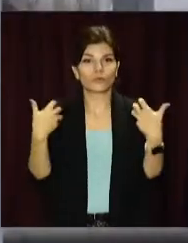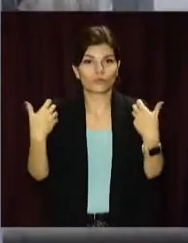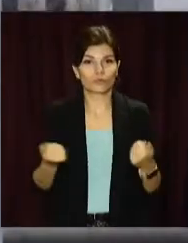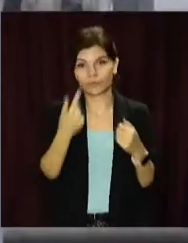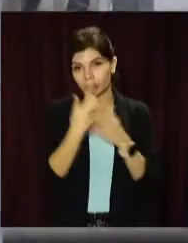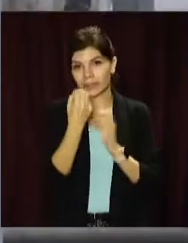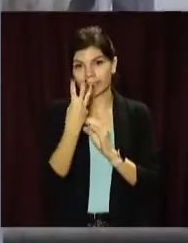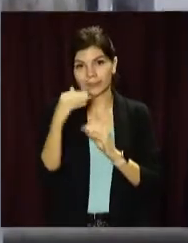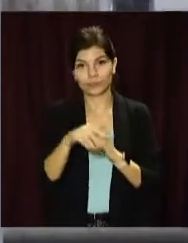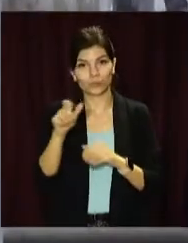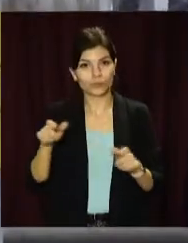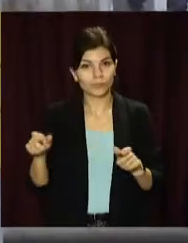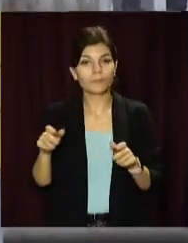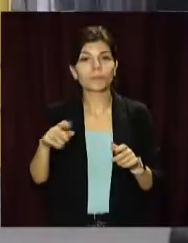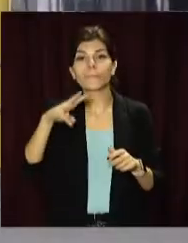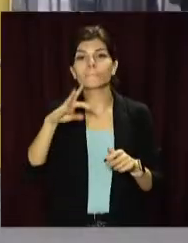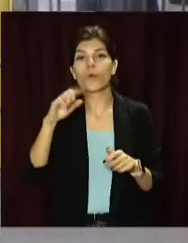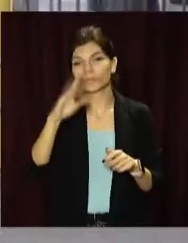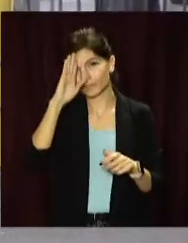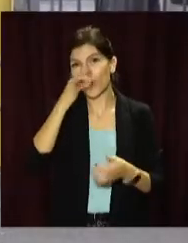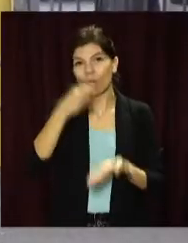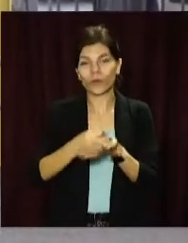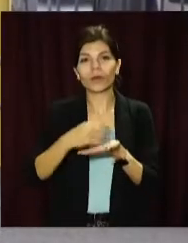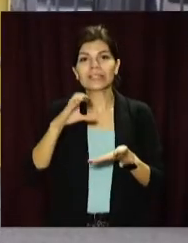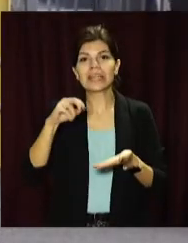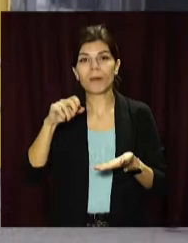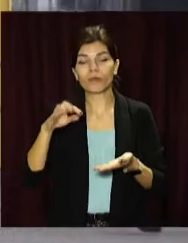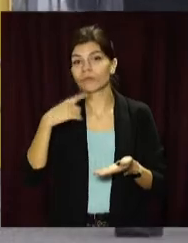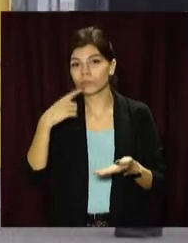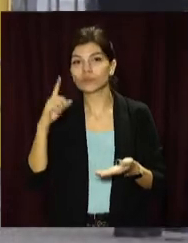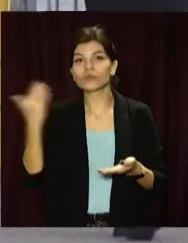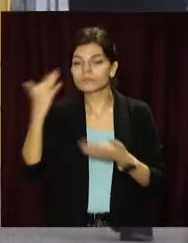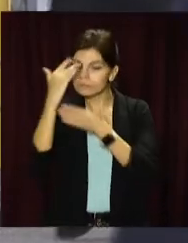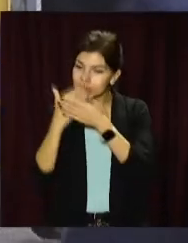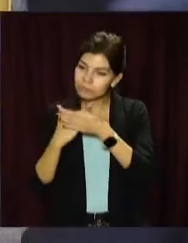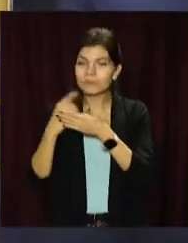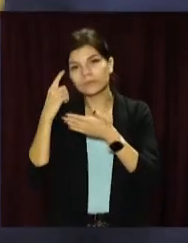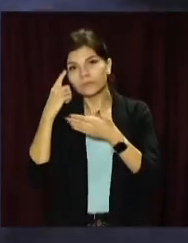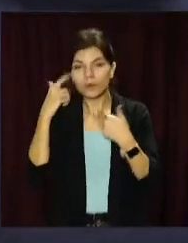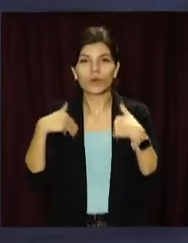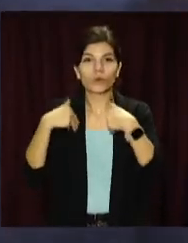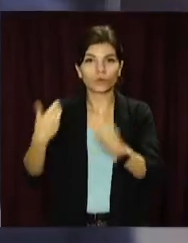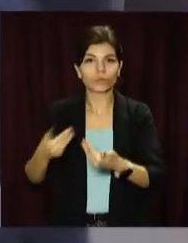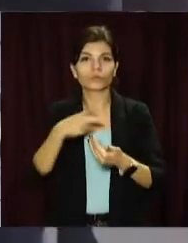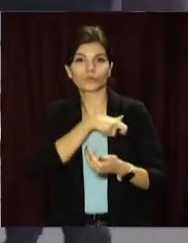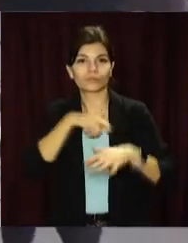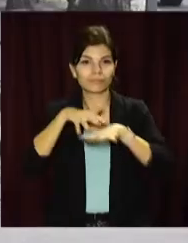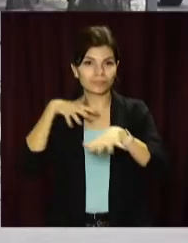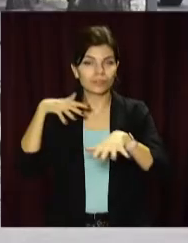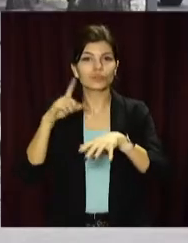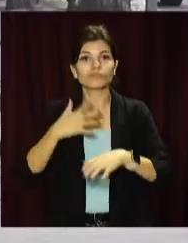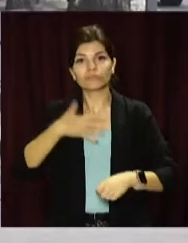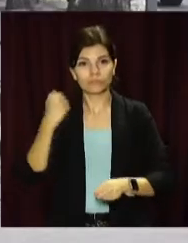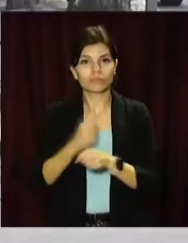понад 13 тисяч людей. Очільник МОЗ Максим Степанов заявив, його відомство пропонуватиме уряду запровадити